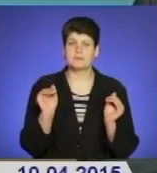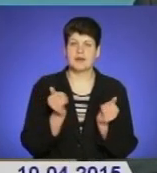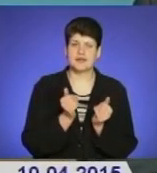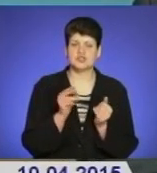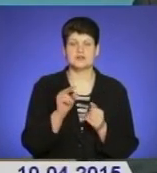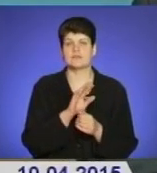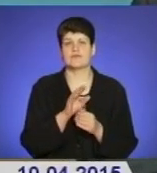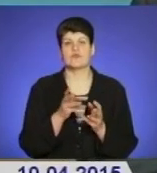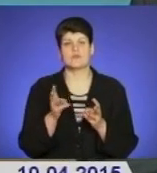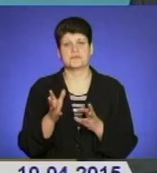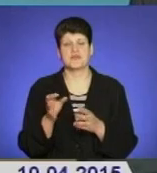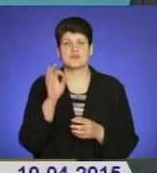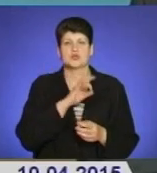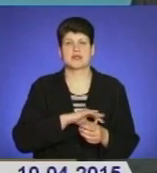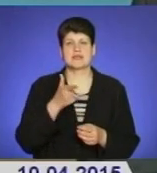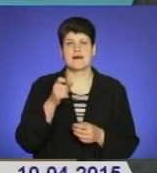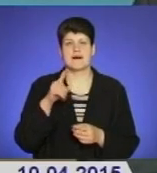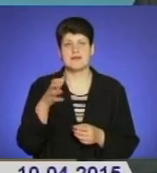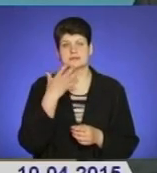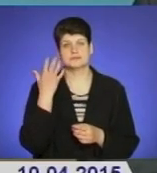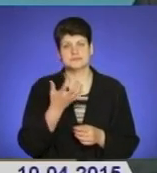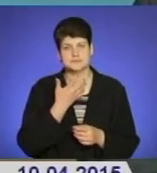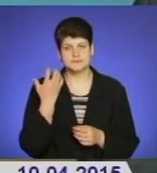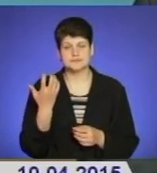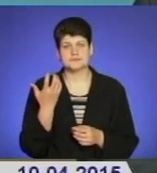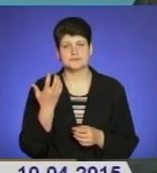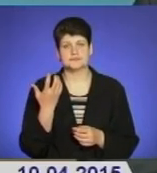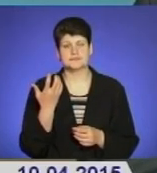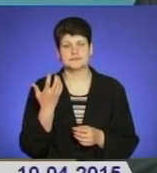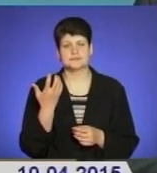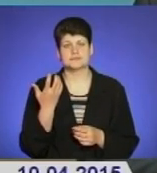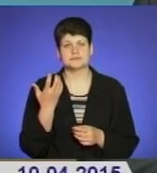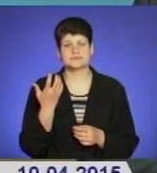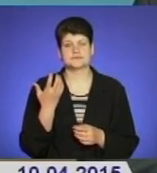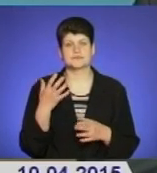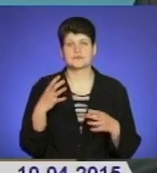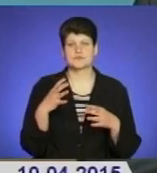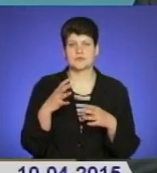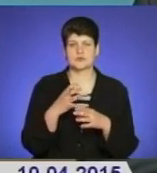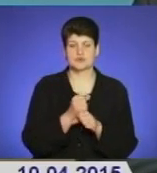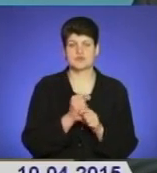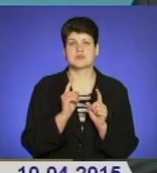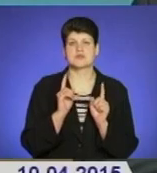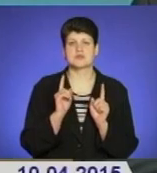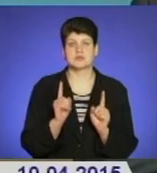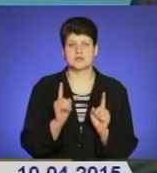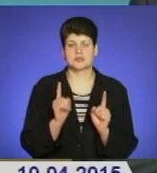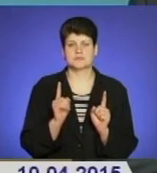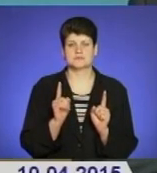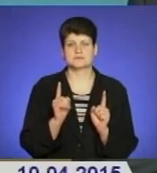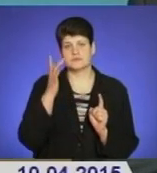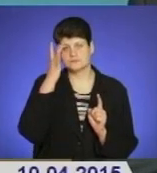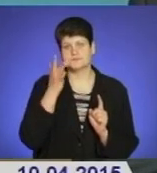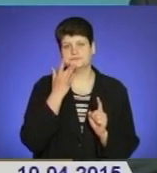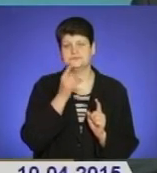використання газу, теплової енергії, газу скорочується, тому що тільки в